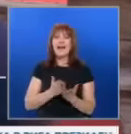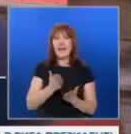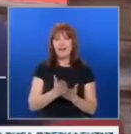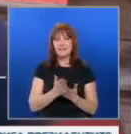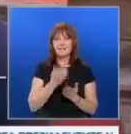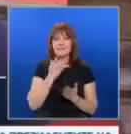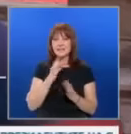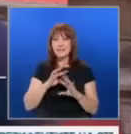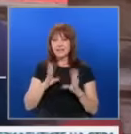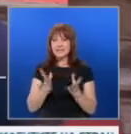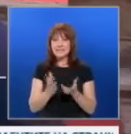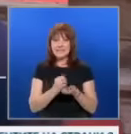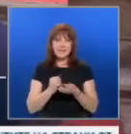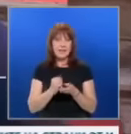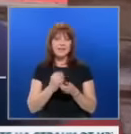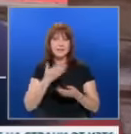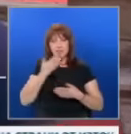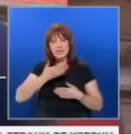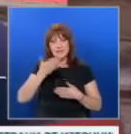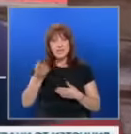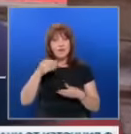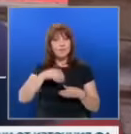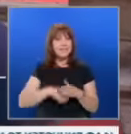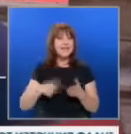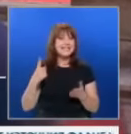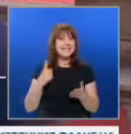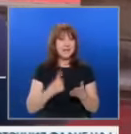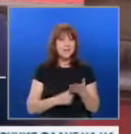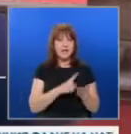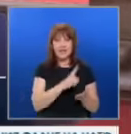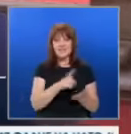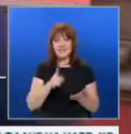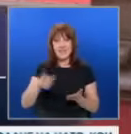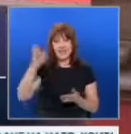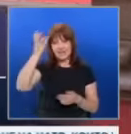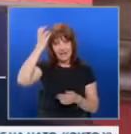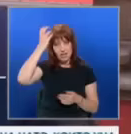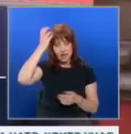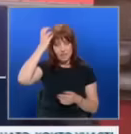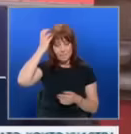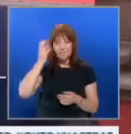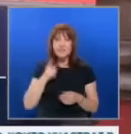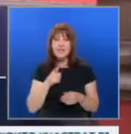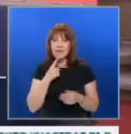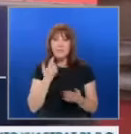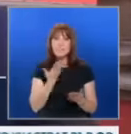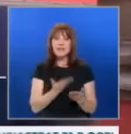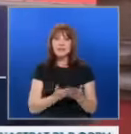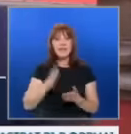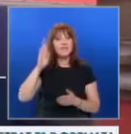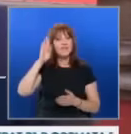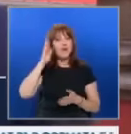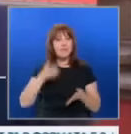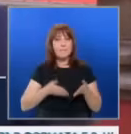съвместно изявление, който включваше задължаване на всяка една страна от Б-9 да предоставя военна